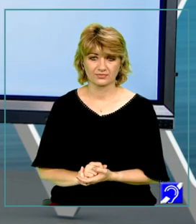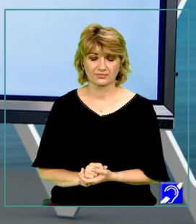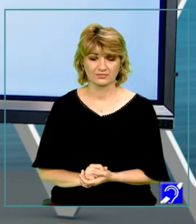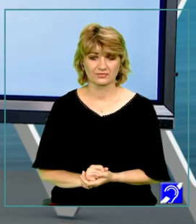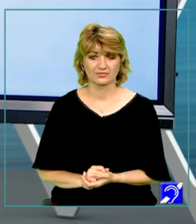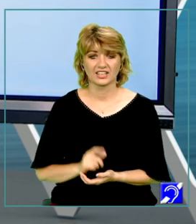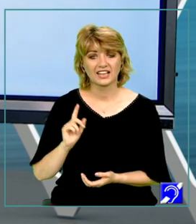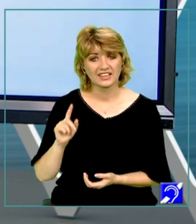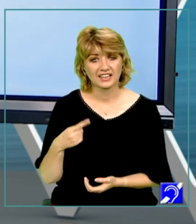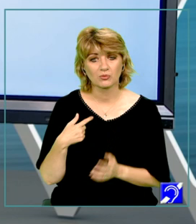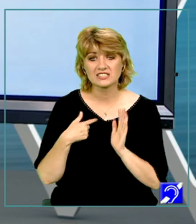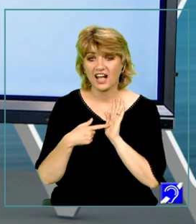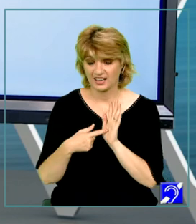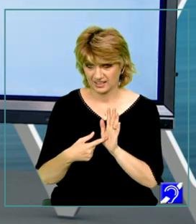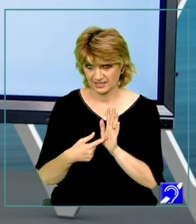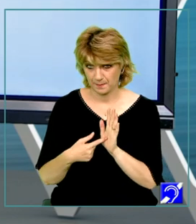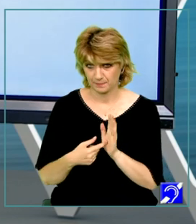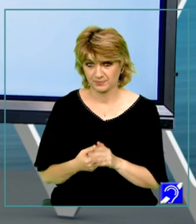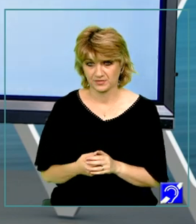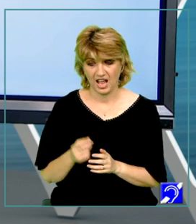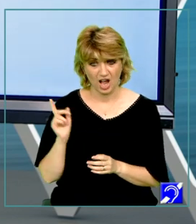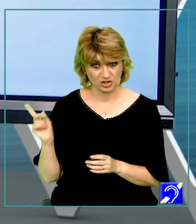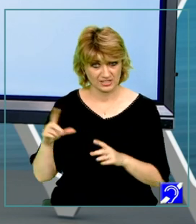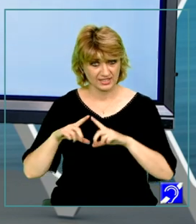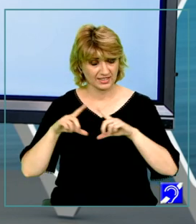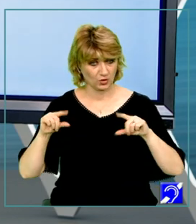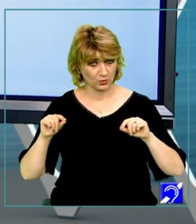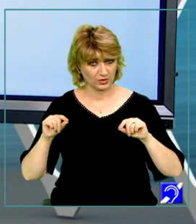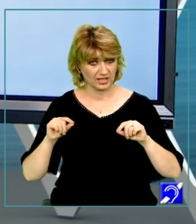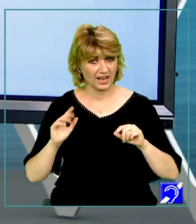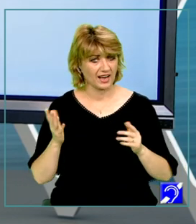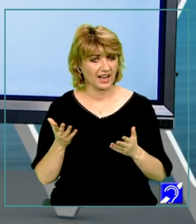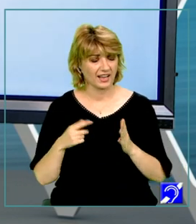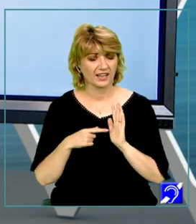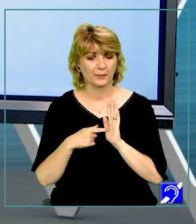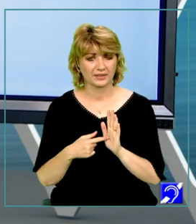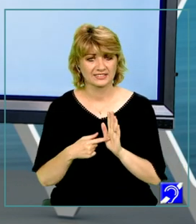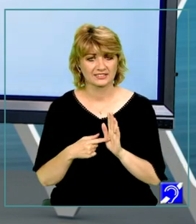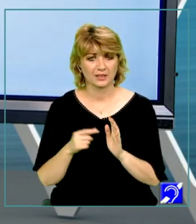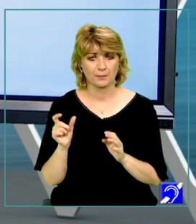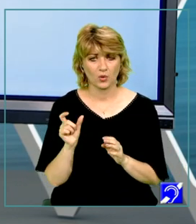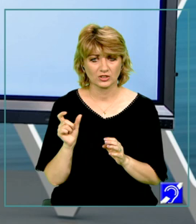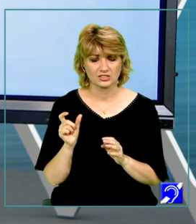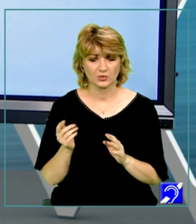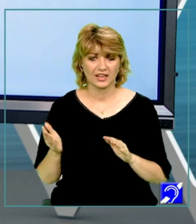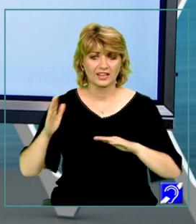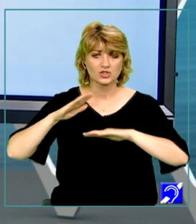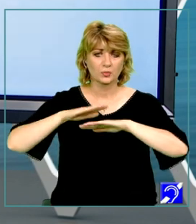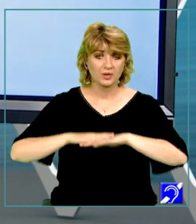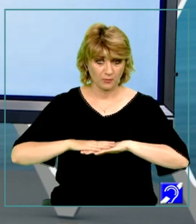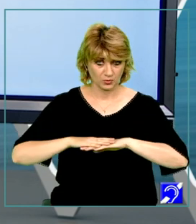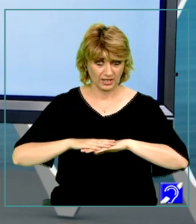trebuie să demonstrăm deci că acest triunghi care reprezintă porțiunea de suprapunere